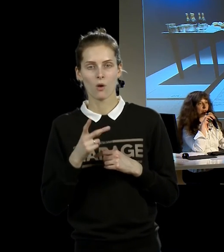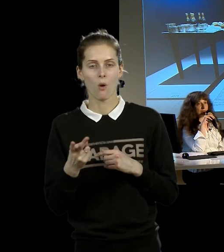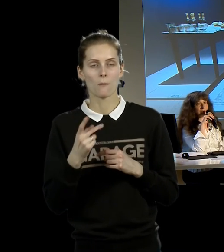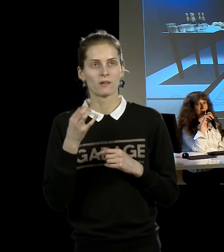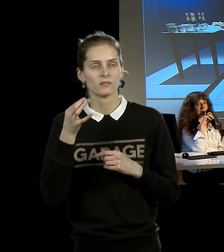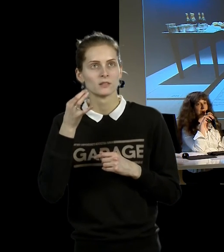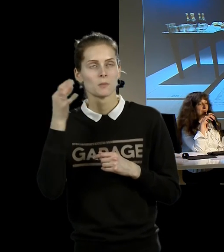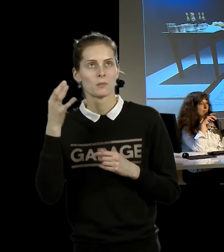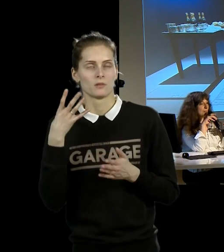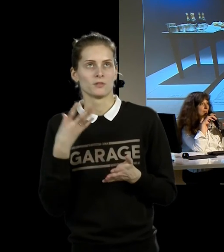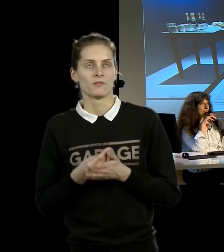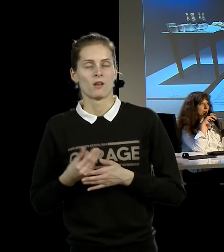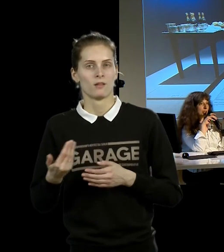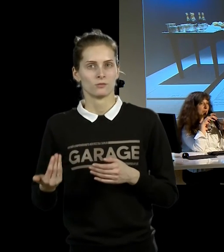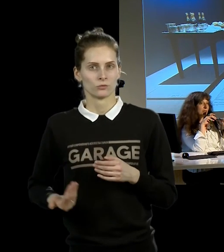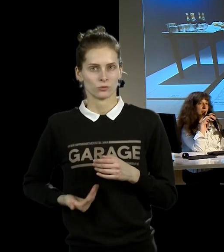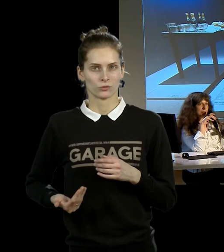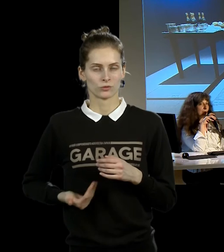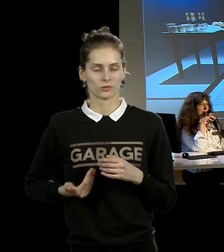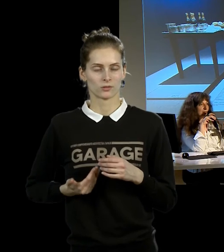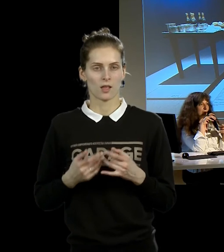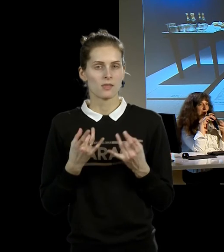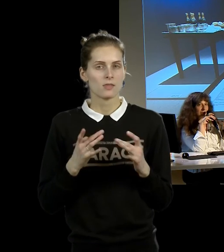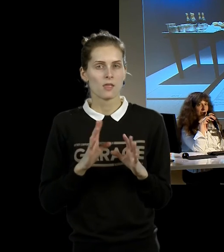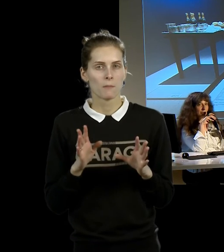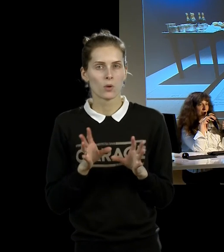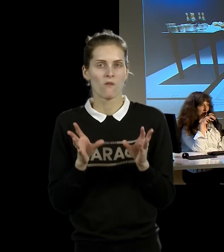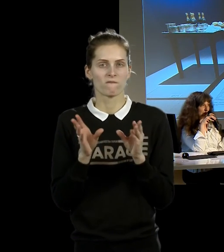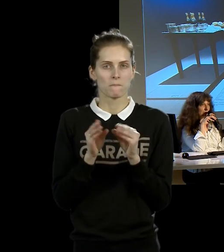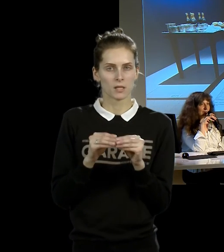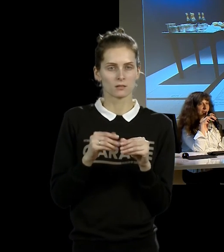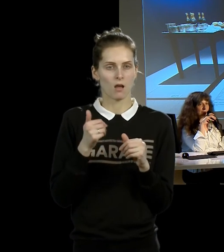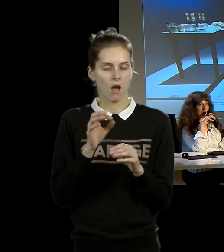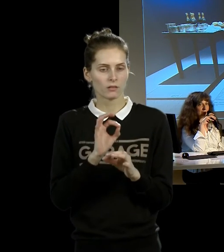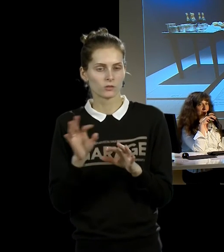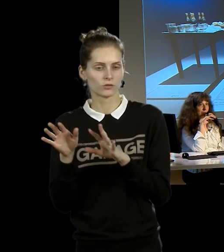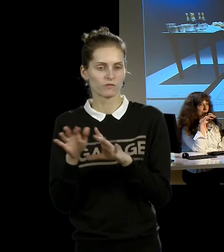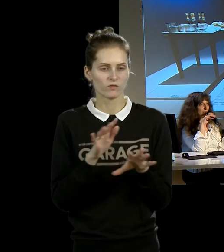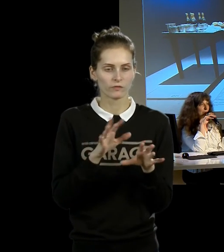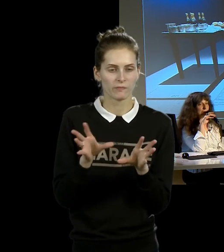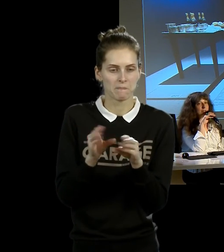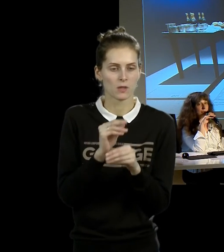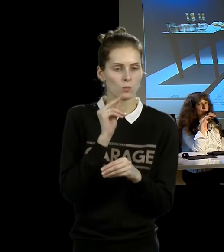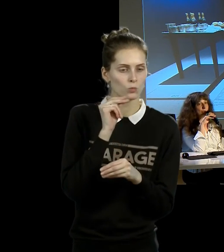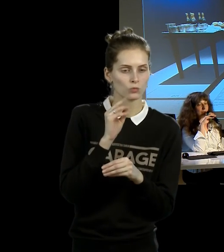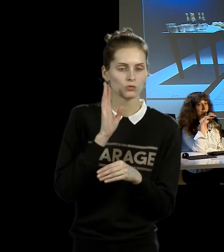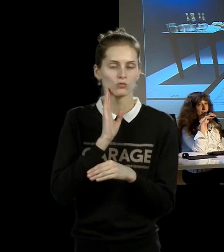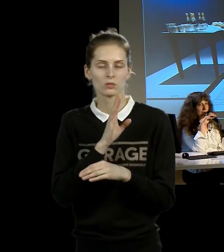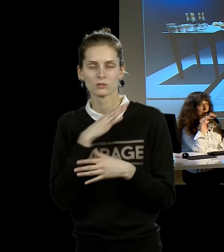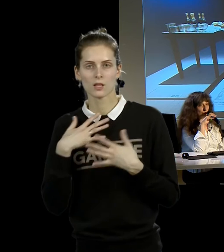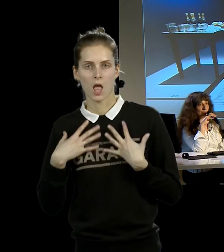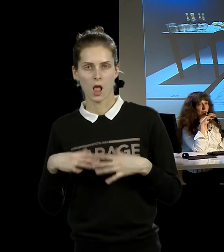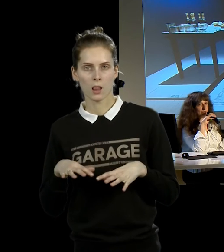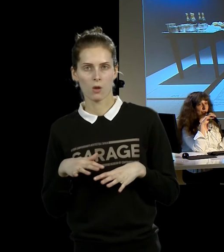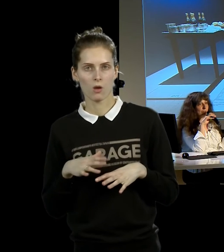мужского и женского тела, а это два человека со своими биографиями, своими... Впервые эти биографии становятся предметом искусства,